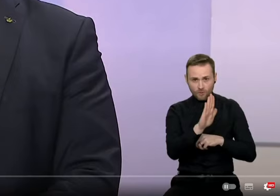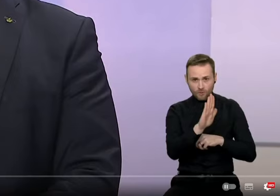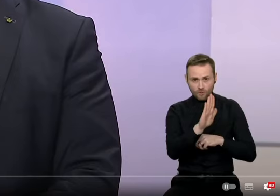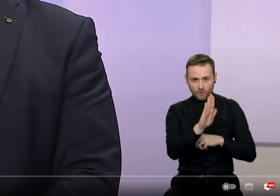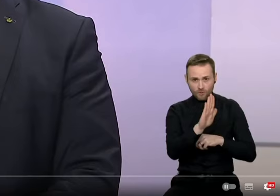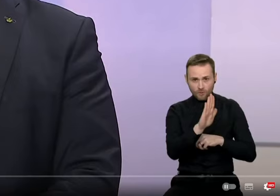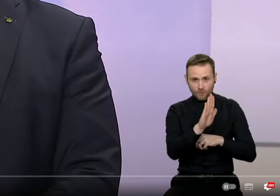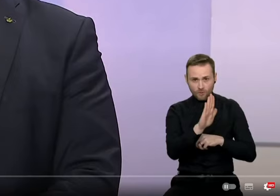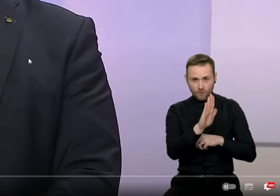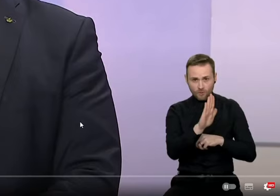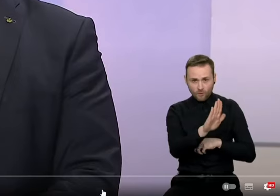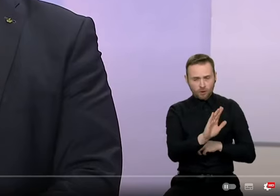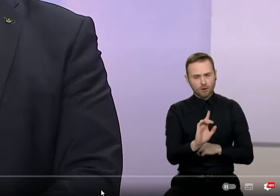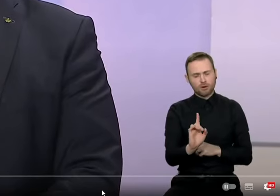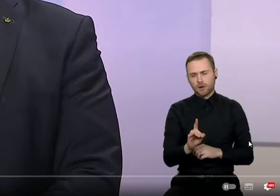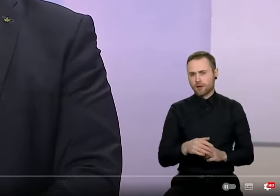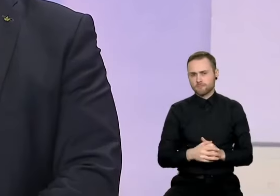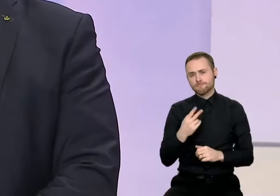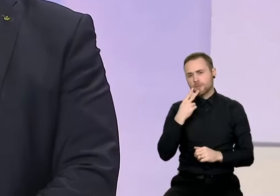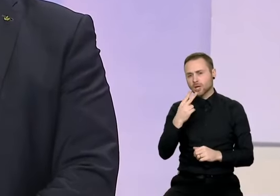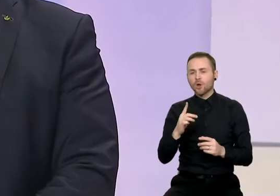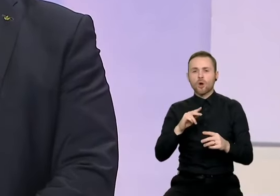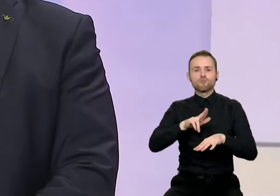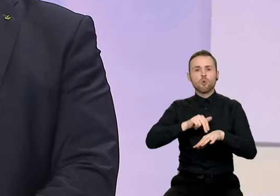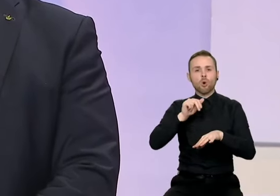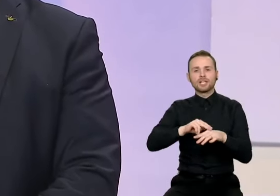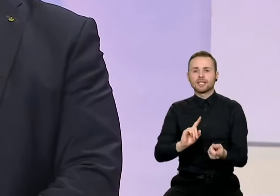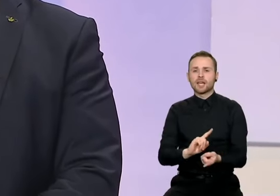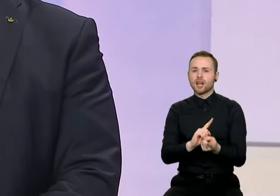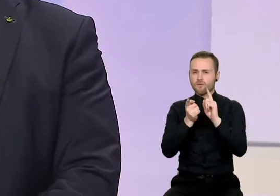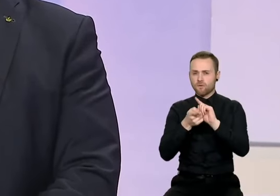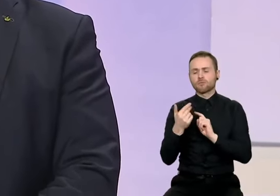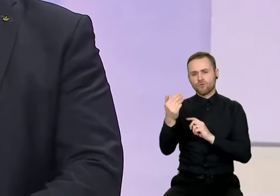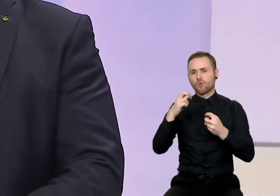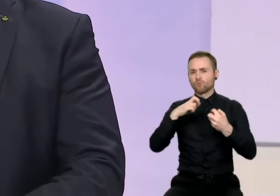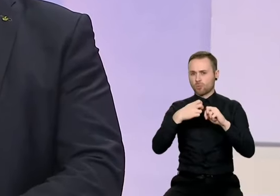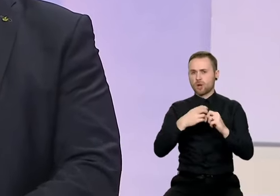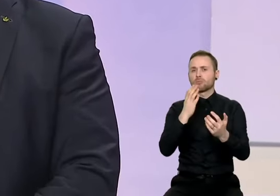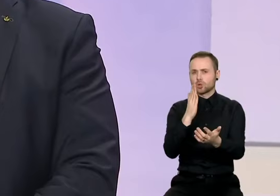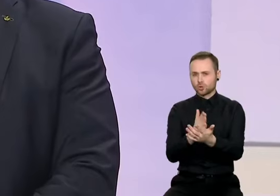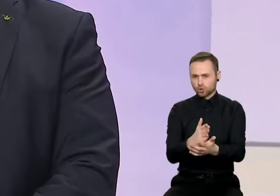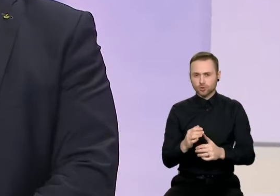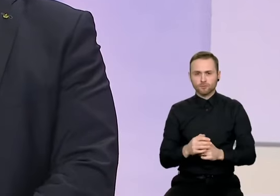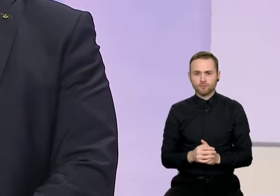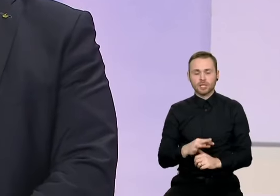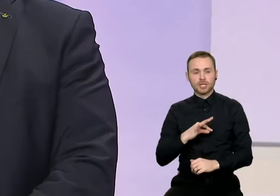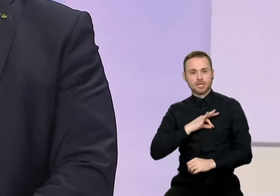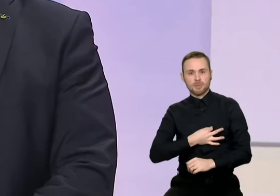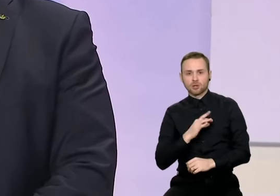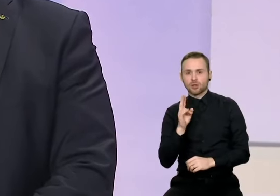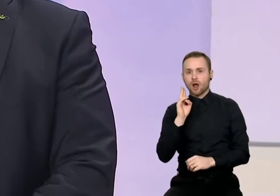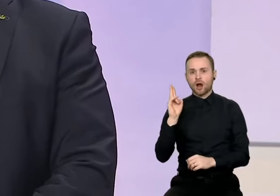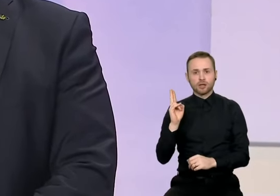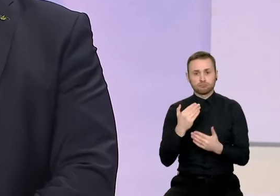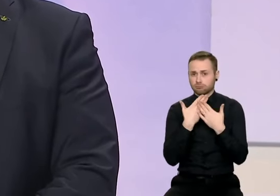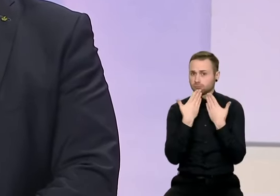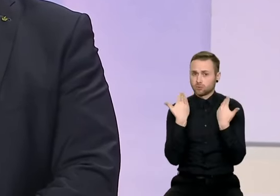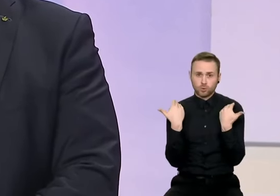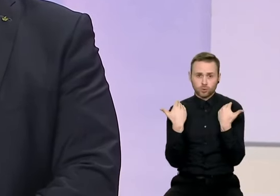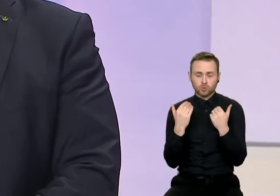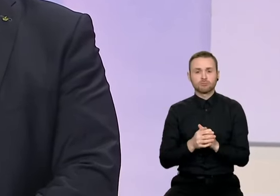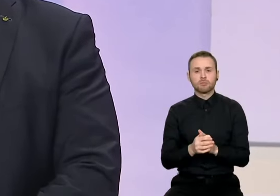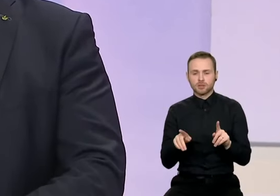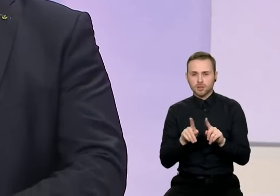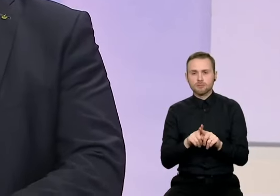Kažkokį tokį primena, sorry. Reformuose, nes apilinkės inspektorių kaip po tokių iš viso nebeliko. Kažką primena jis man. Patrolajimas taip pat